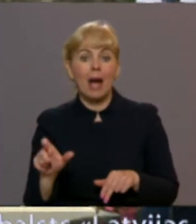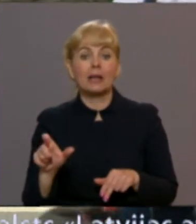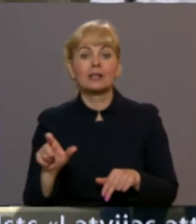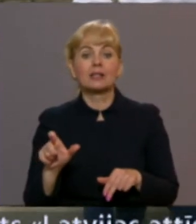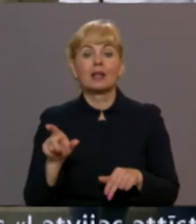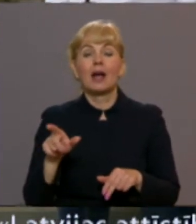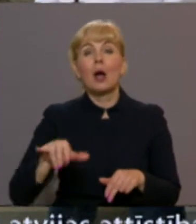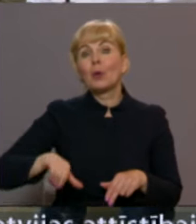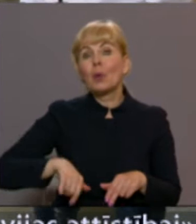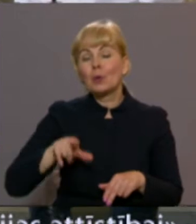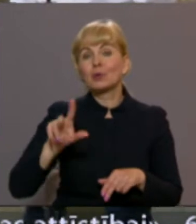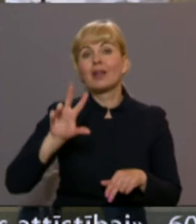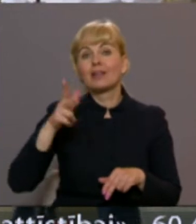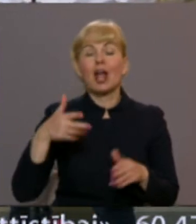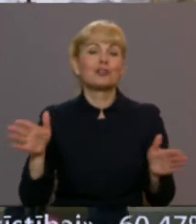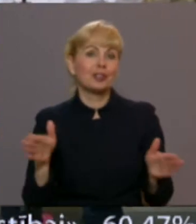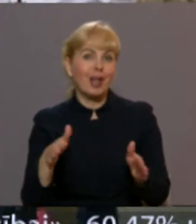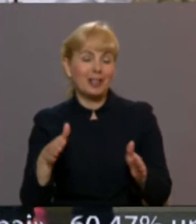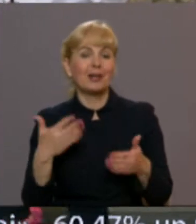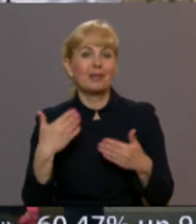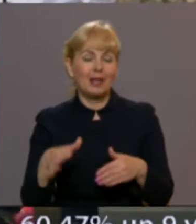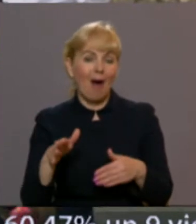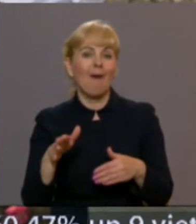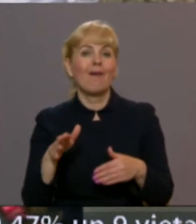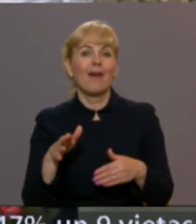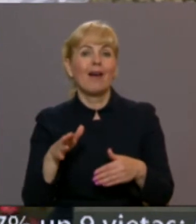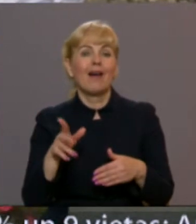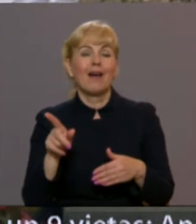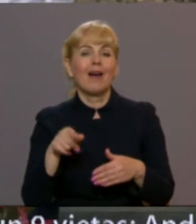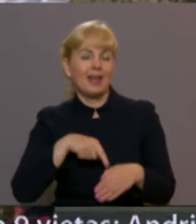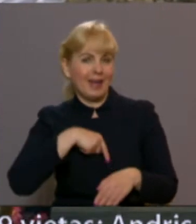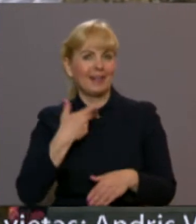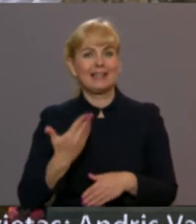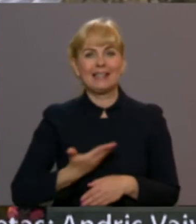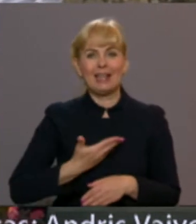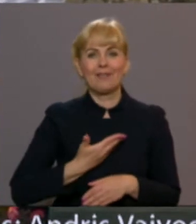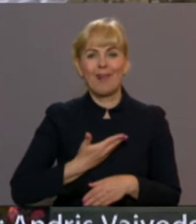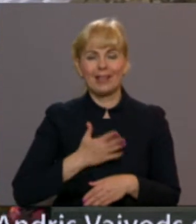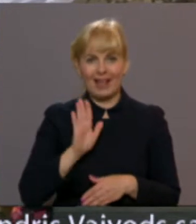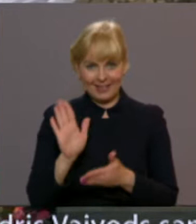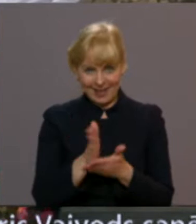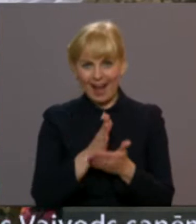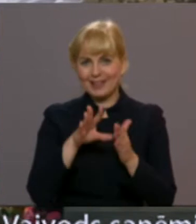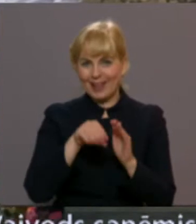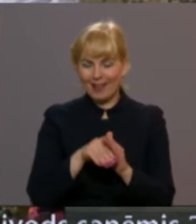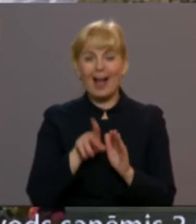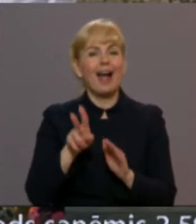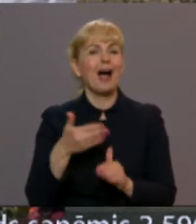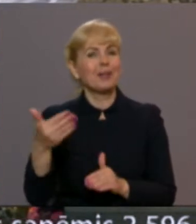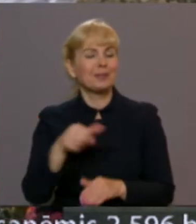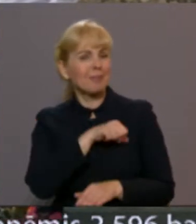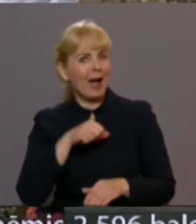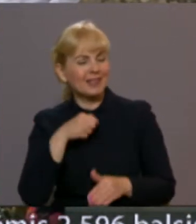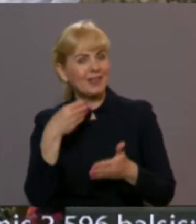Rozenbergu Kungs, trešais sasaukums. Šķiet jūs jau varēs likt kategorijā ar mēriem ilgdzīvotājiem. Kāpats vērtējat šo rezultātu?